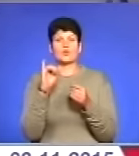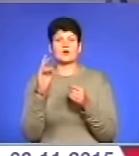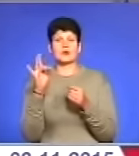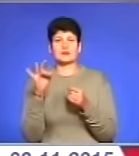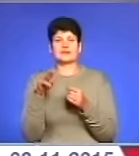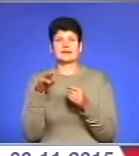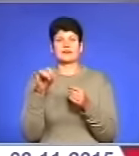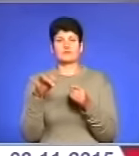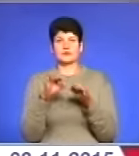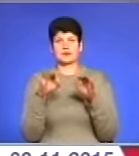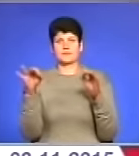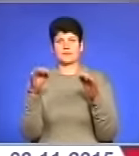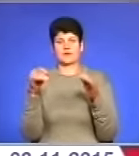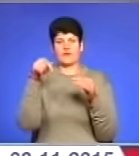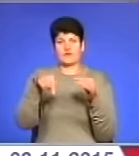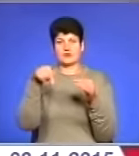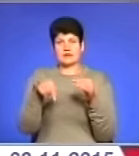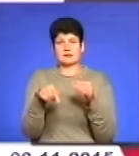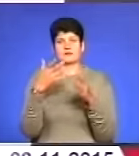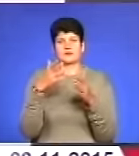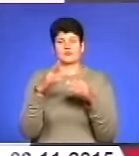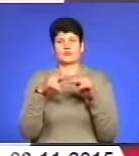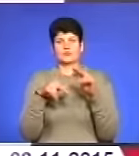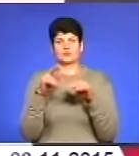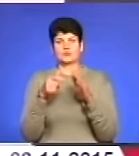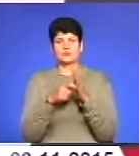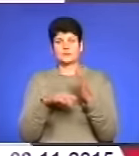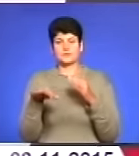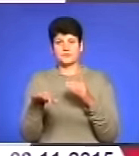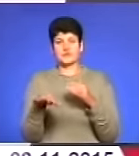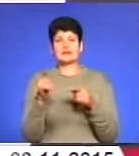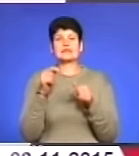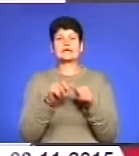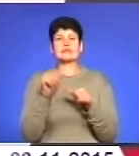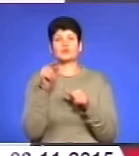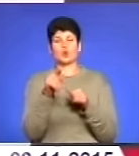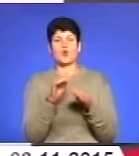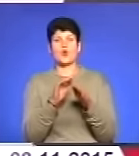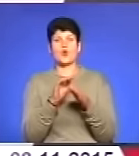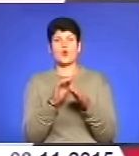у підвальному приміщенні новозбудованого комплексу. Крім того, благоустрій території,